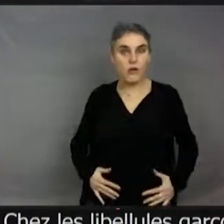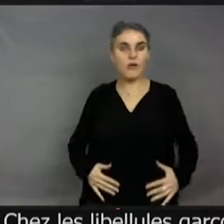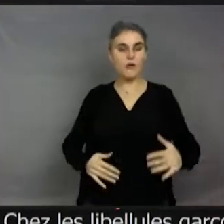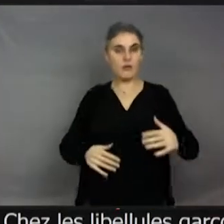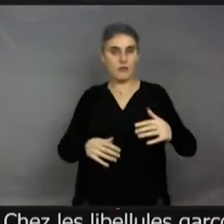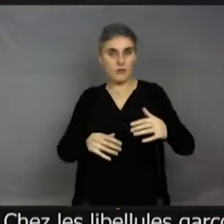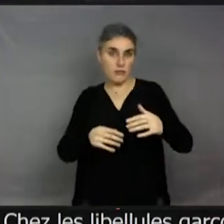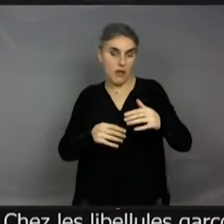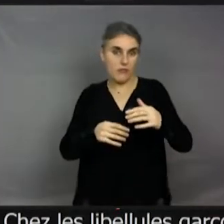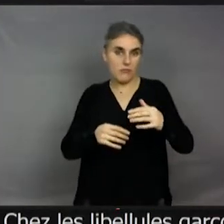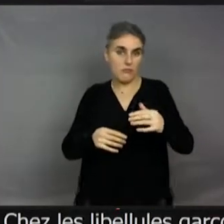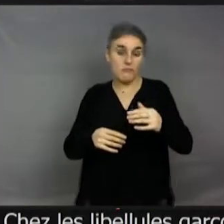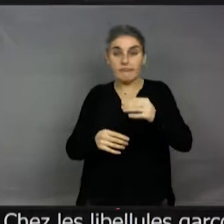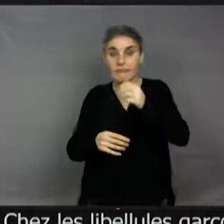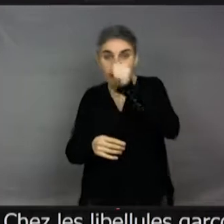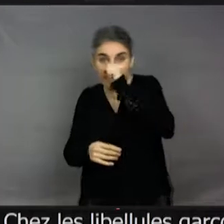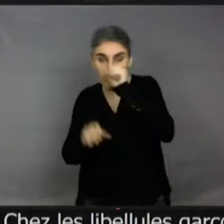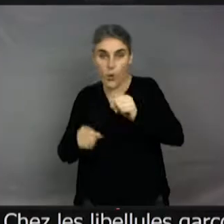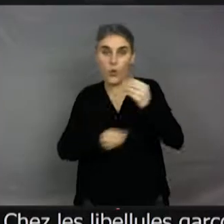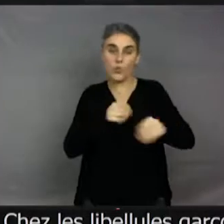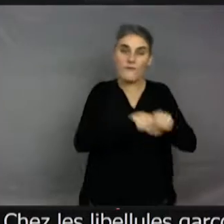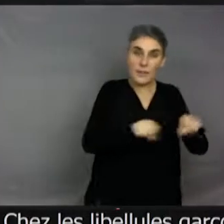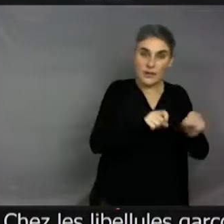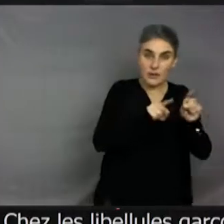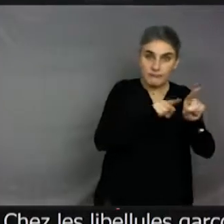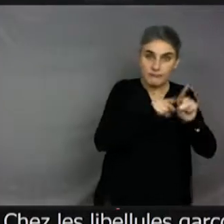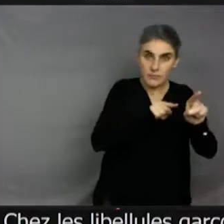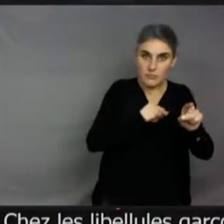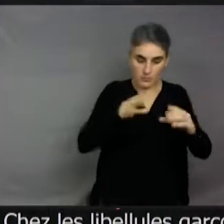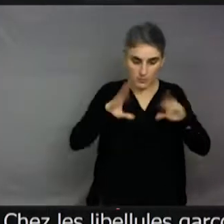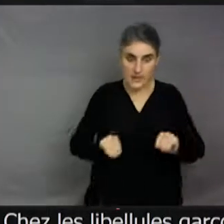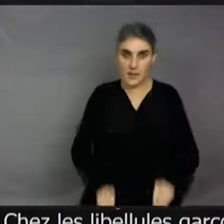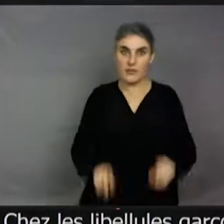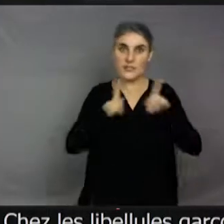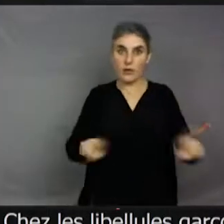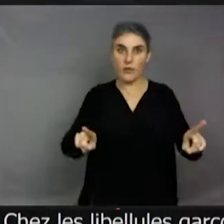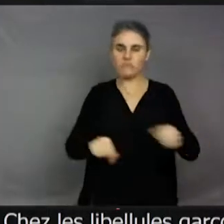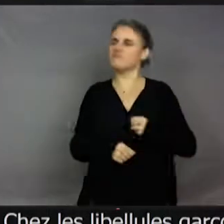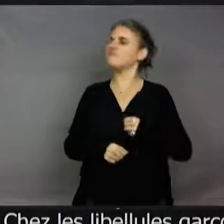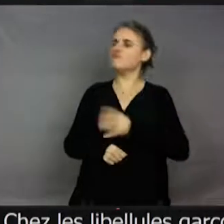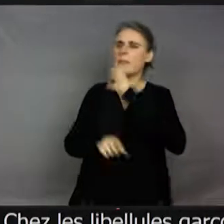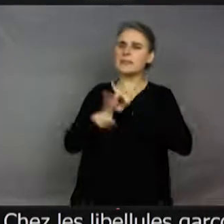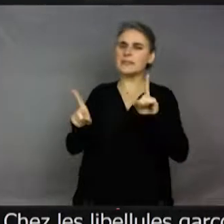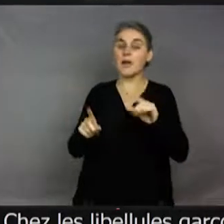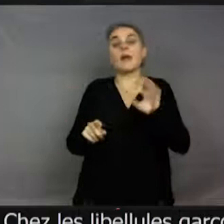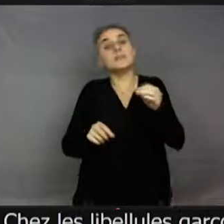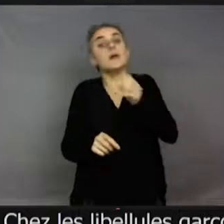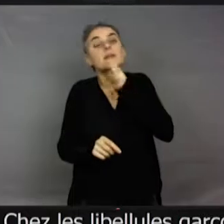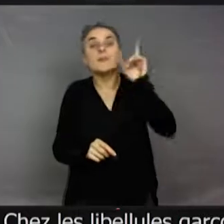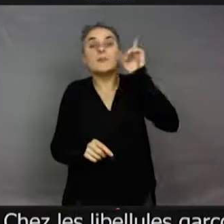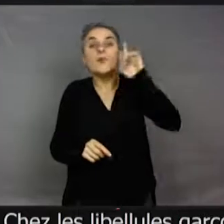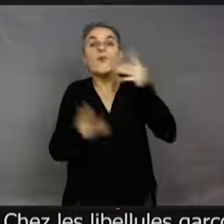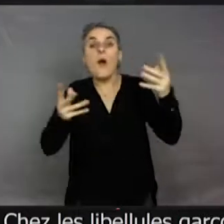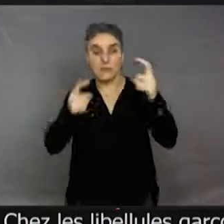copulateur. C'est pas très pratique, ça, quand même. Alors, c'est pratique pour faire un cœur à la fin. Ah oui ! Mais...